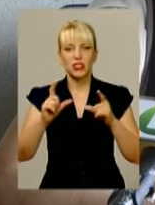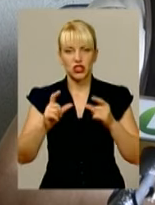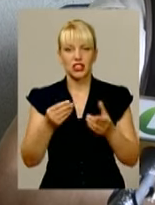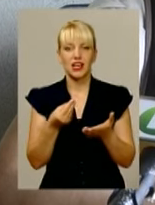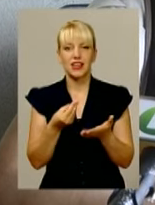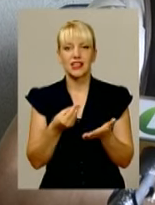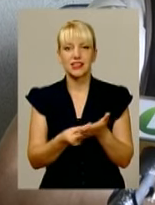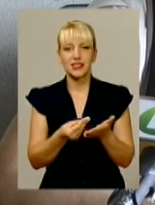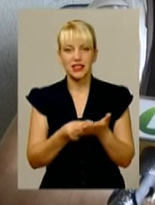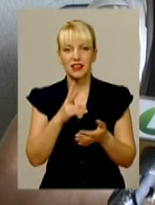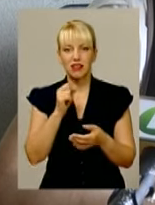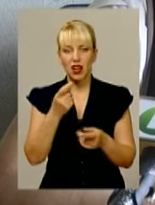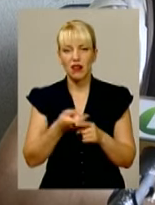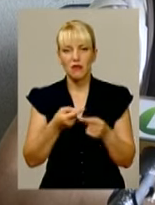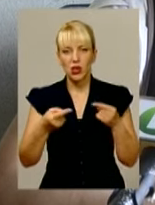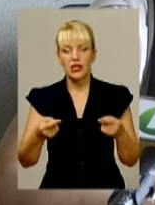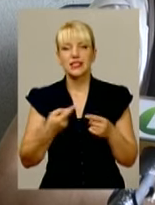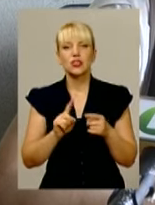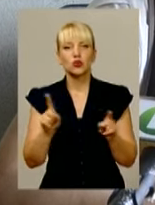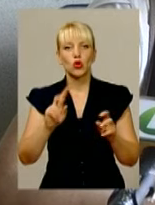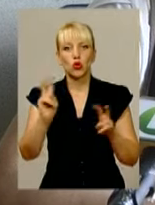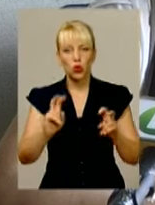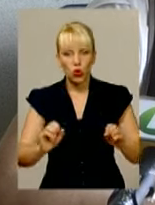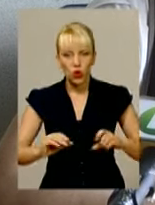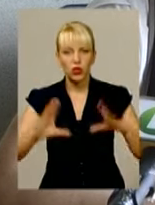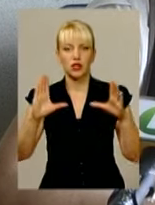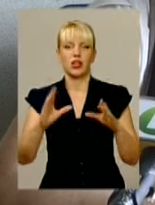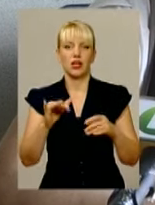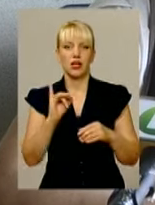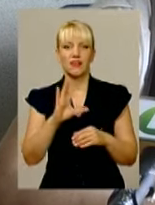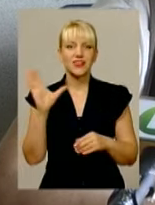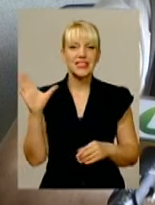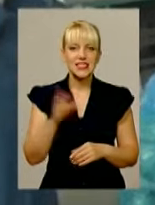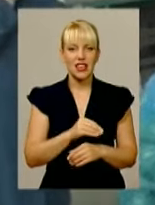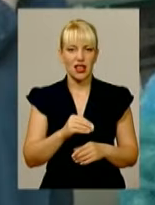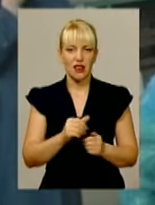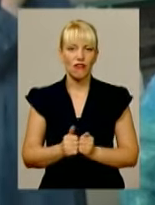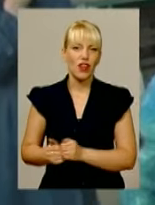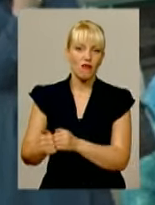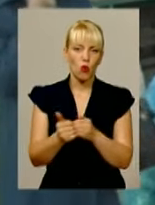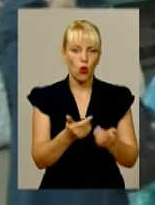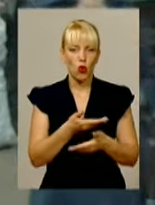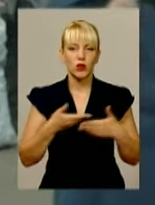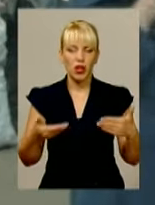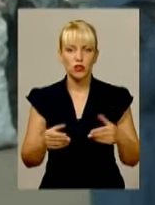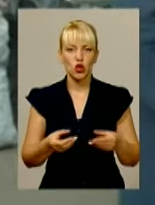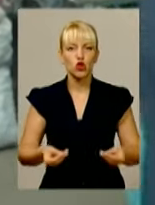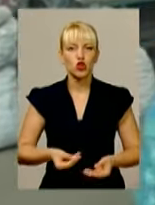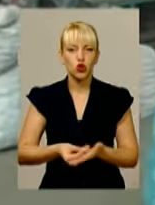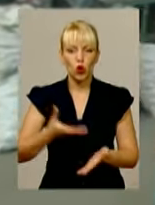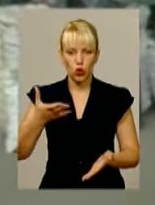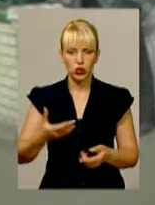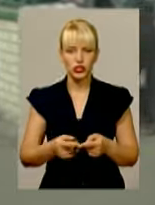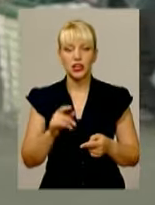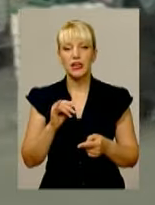валют, від того, що все дорожче в нас, навколо нас. При всіх за і проти хвилюватися про